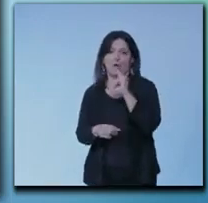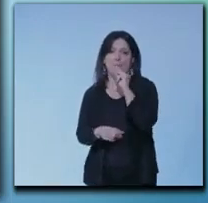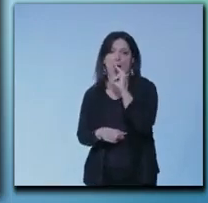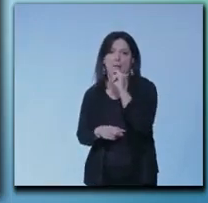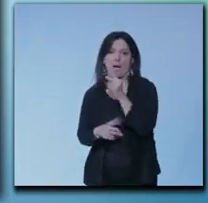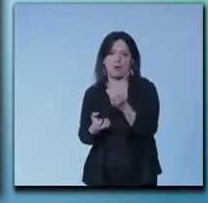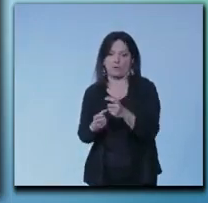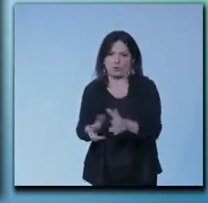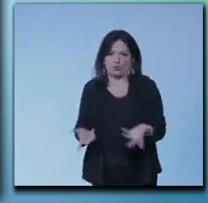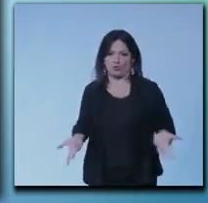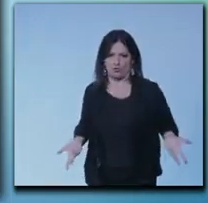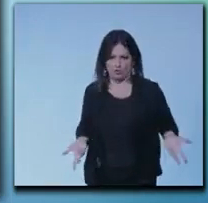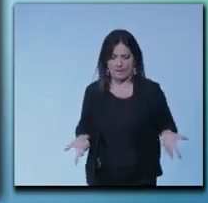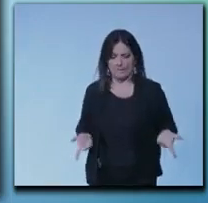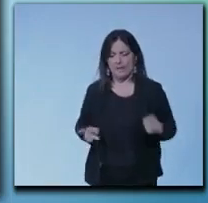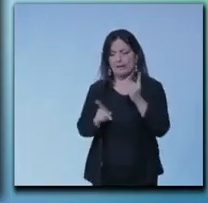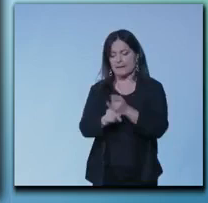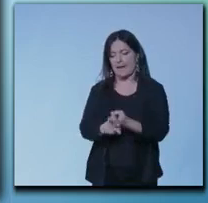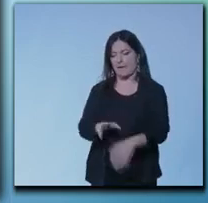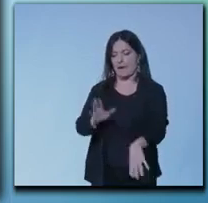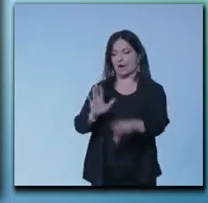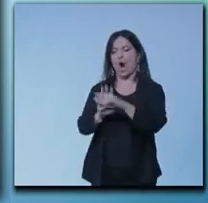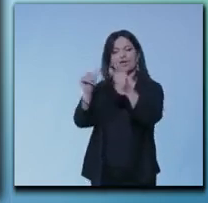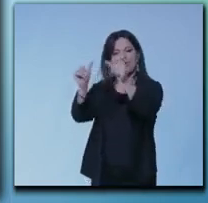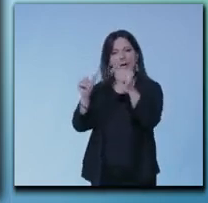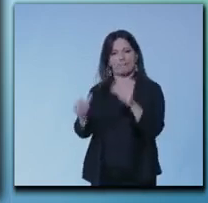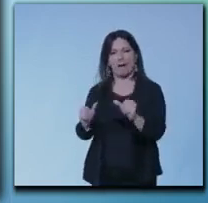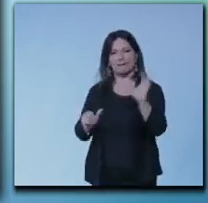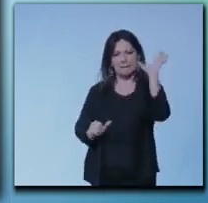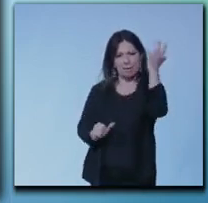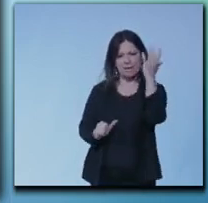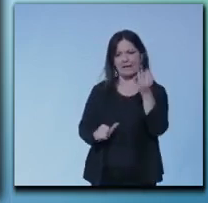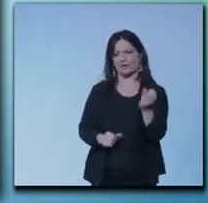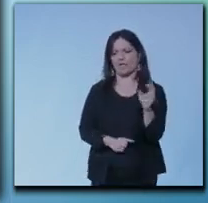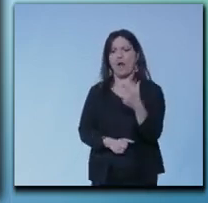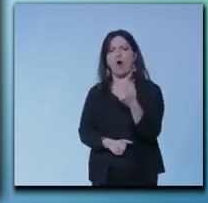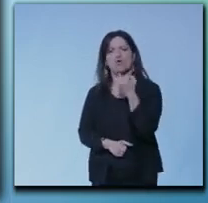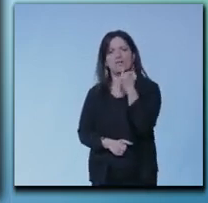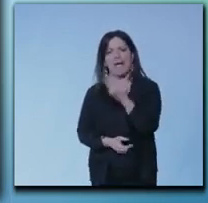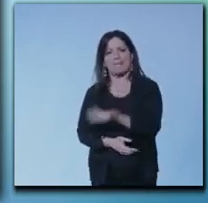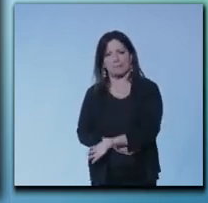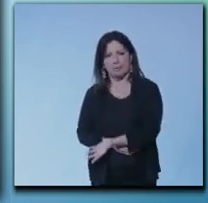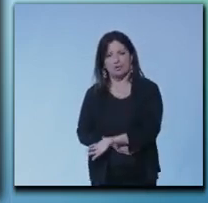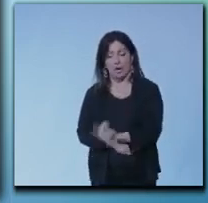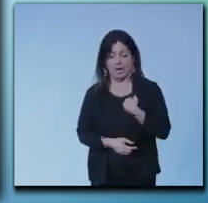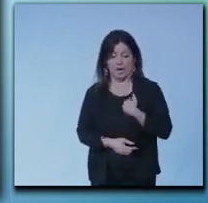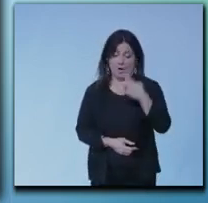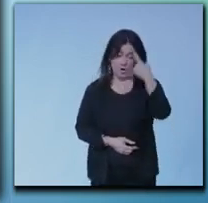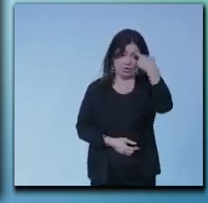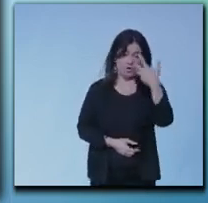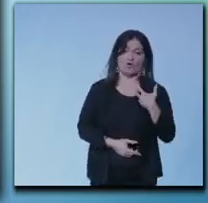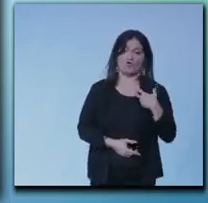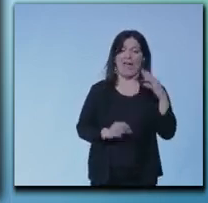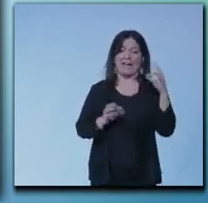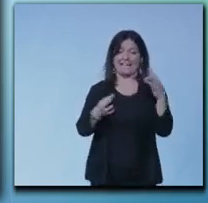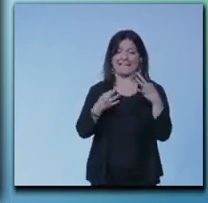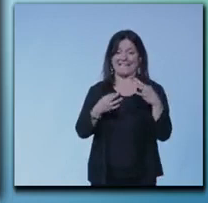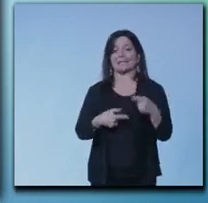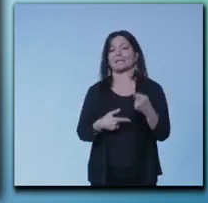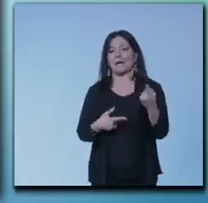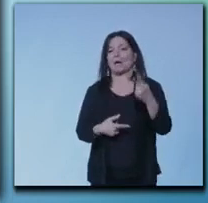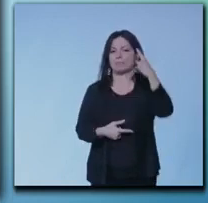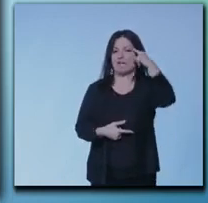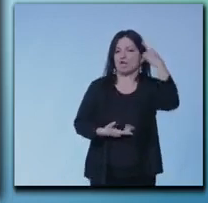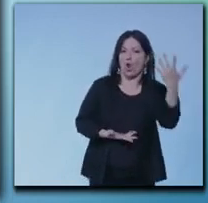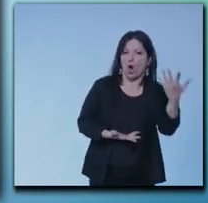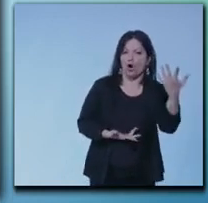codice degli appalti moderno, veloce, semplice, mi aspetto la critica ideologica e pregiudiziale di